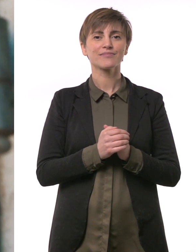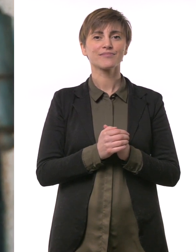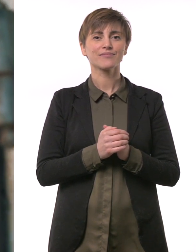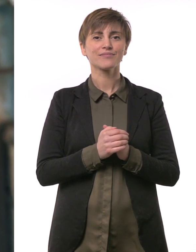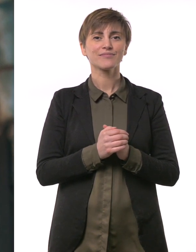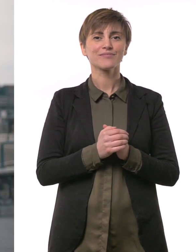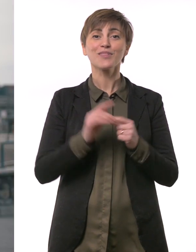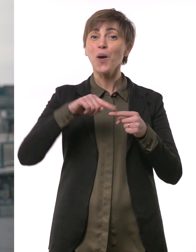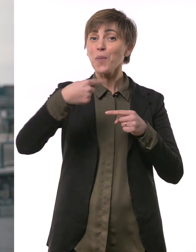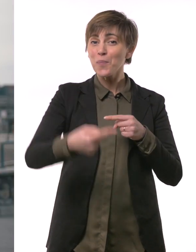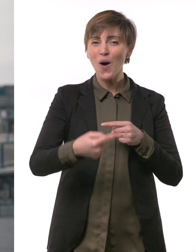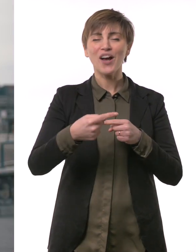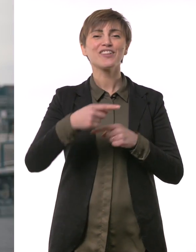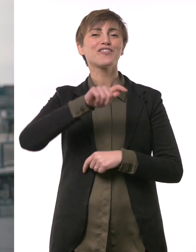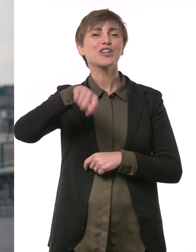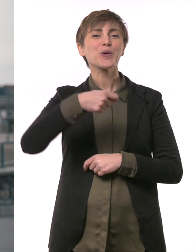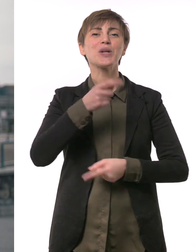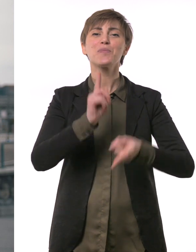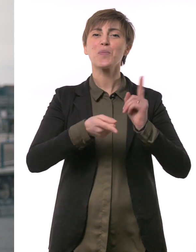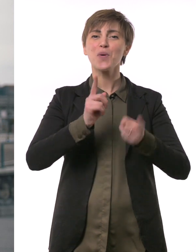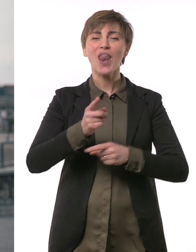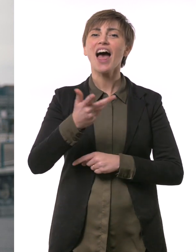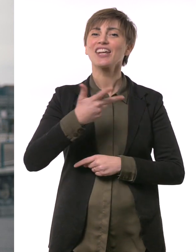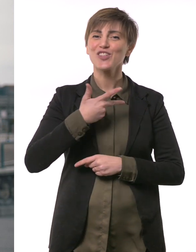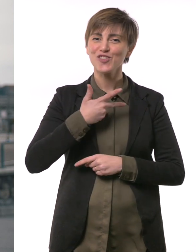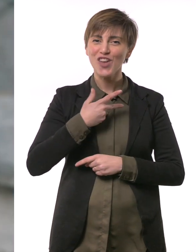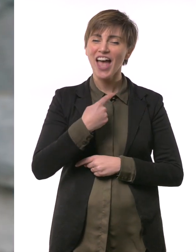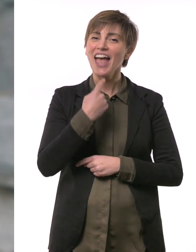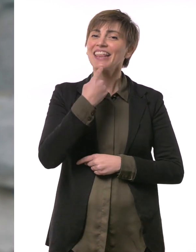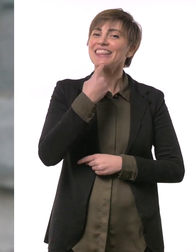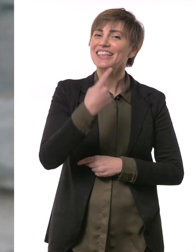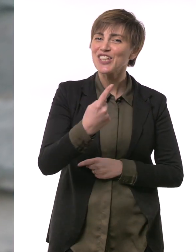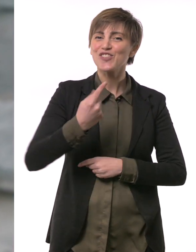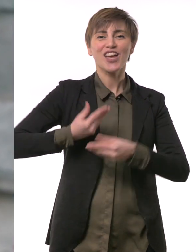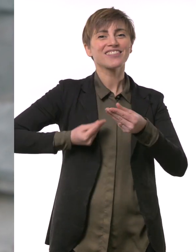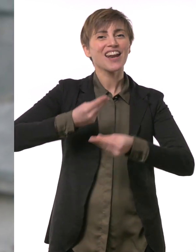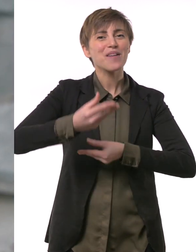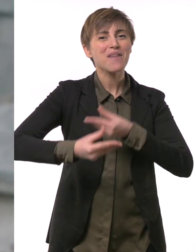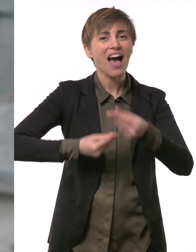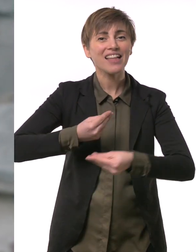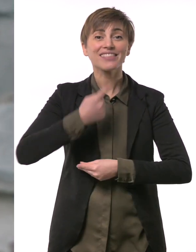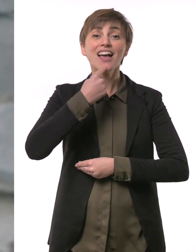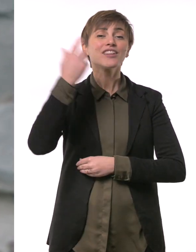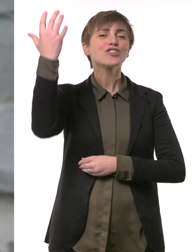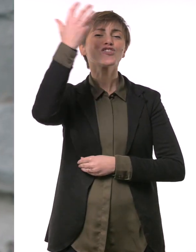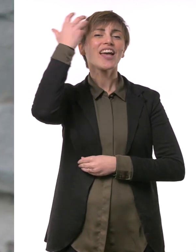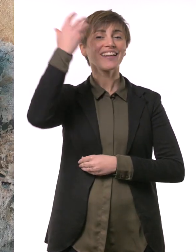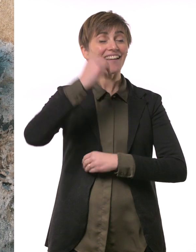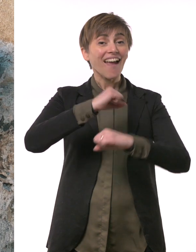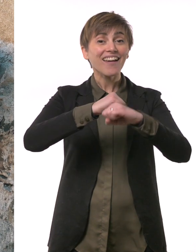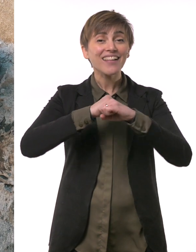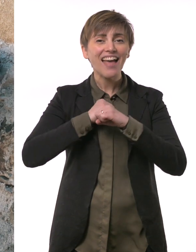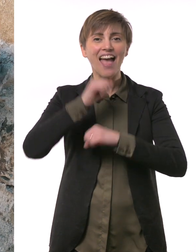E poi c il friuli popolare del si dice, del tramandare, dicerie, credenze, superstizioni, magie